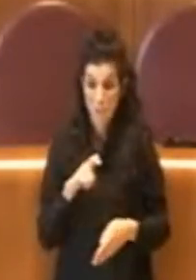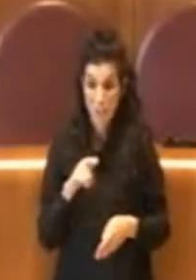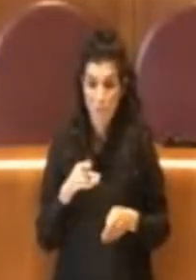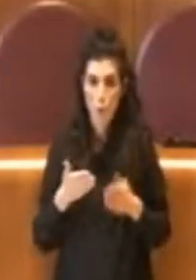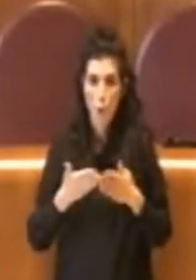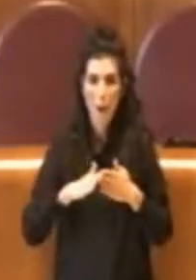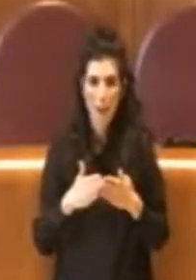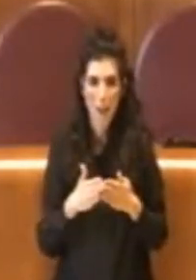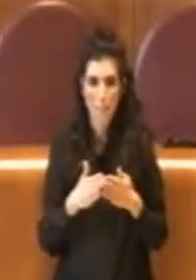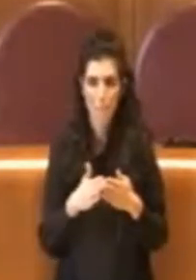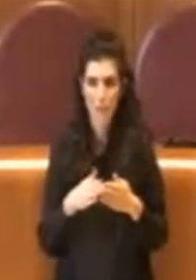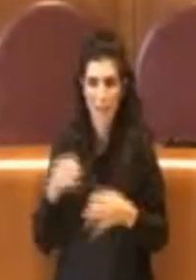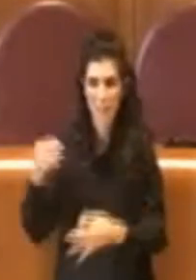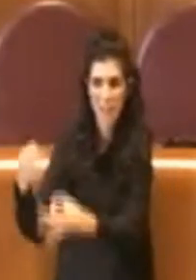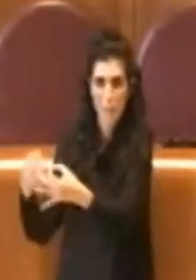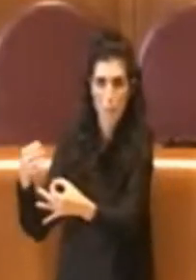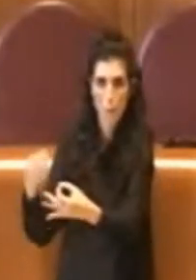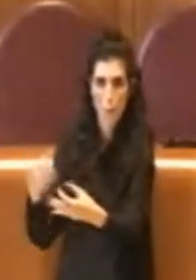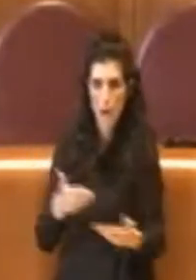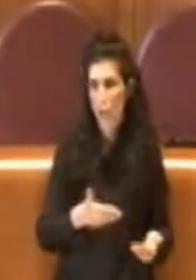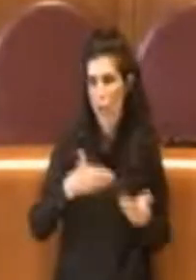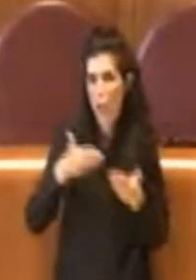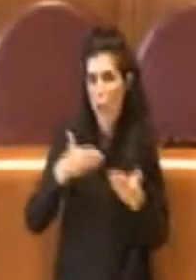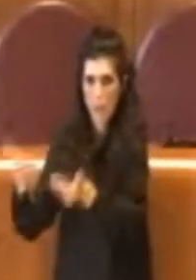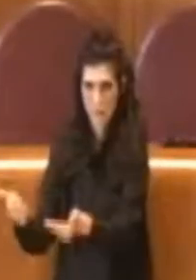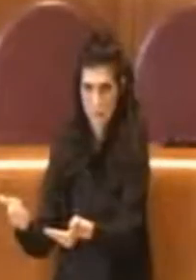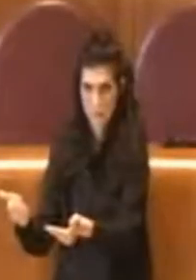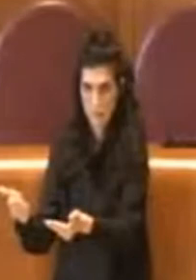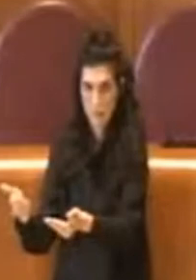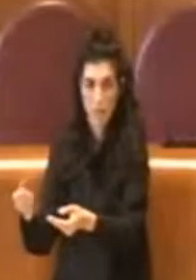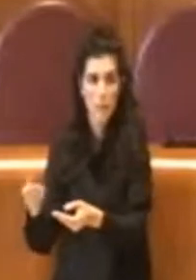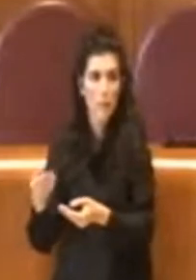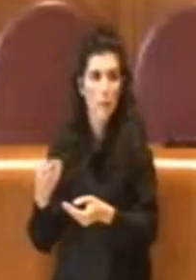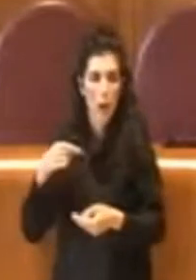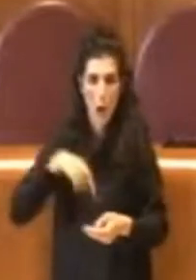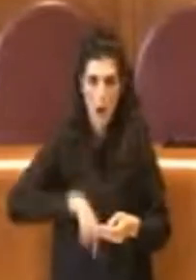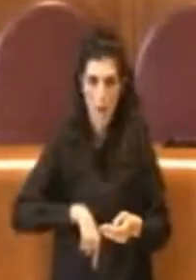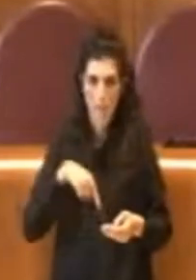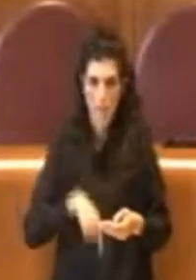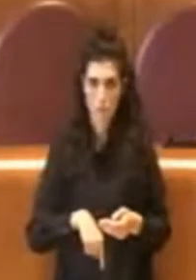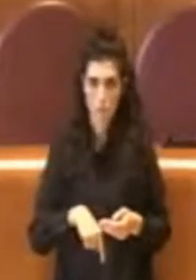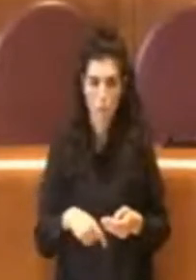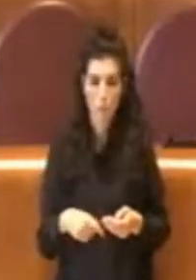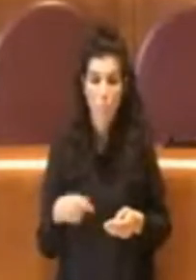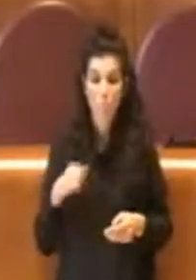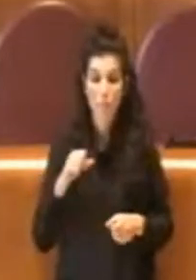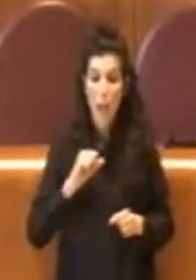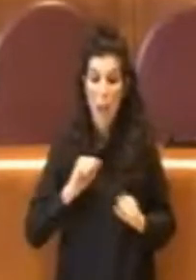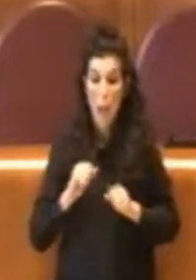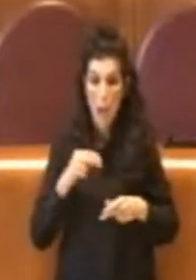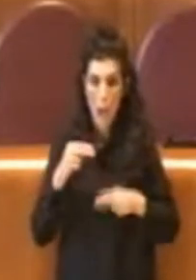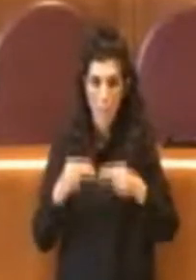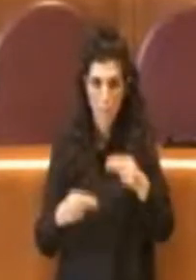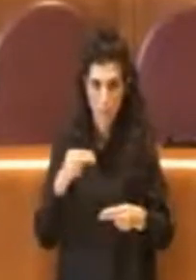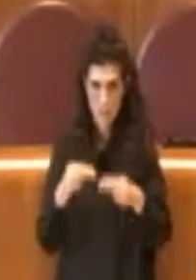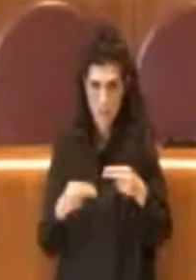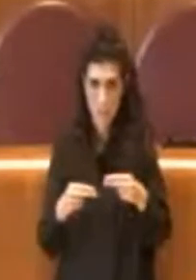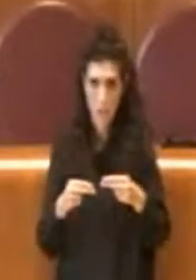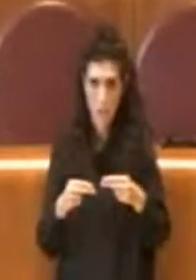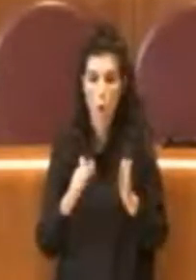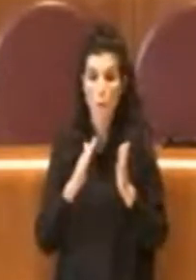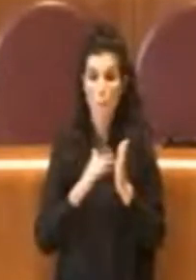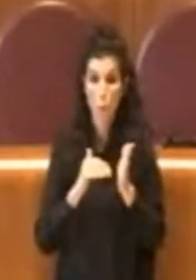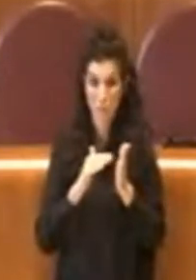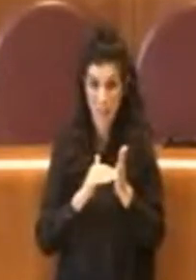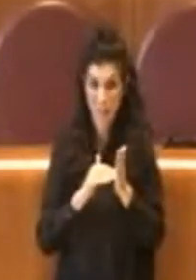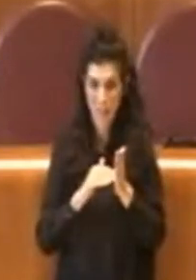in tribunale, qualche volta succede. E adesso se l'amministrazione prudentemente accantona